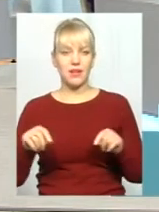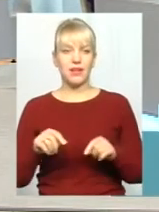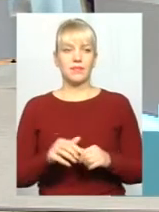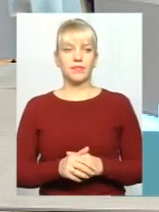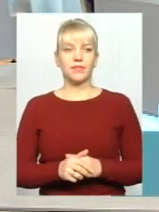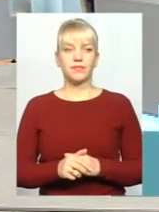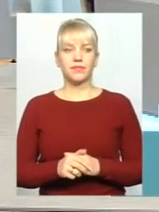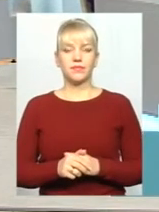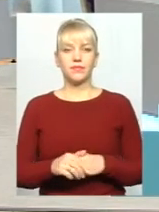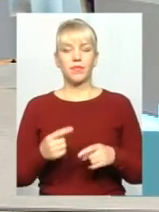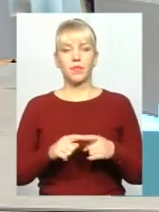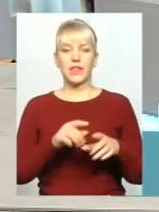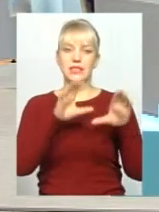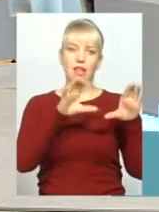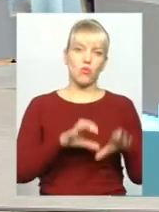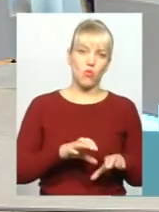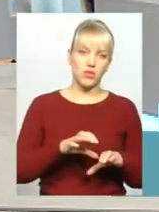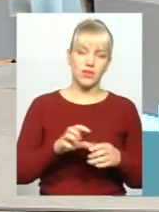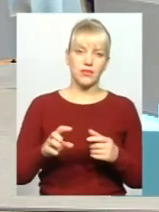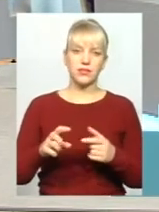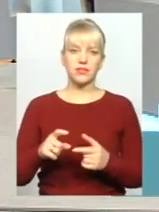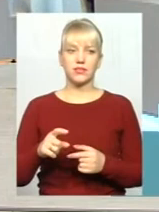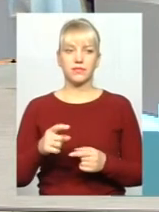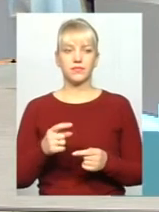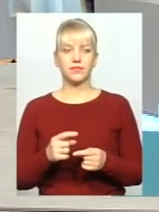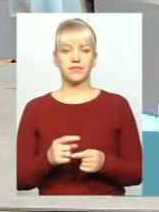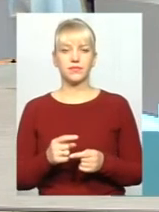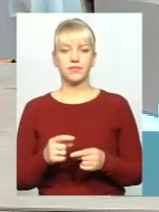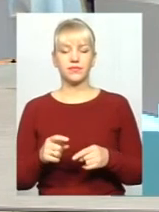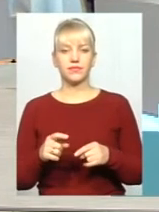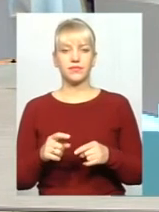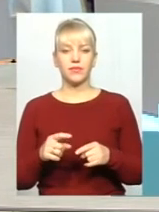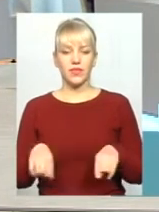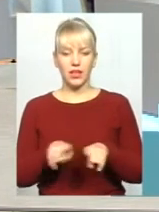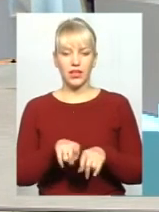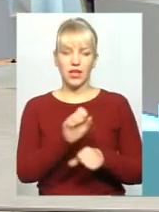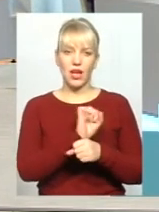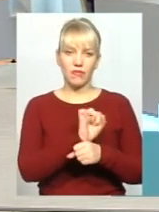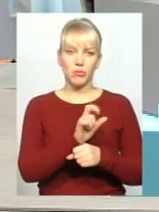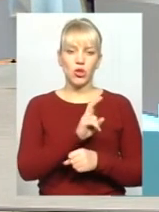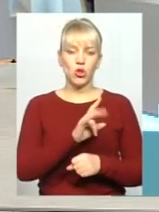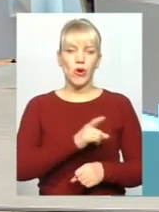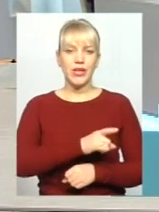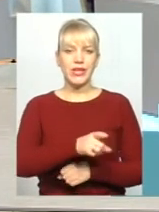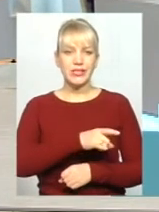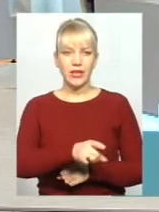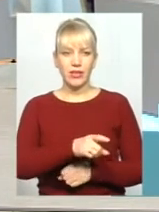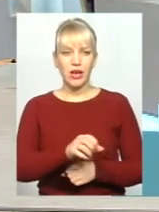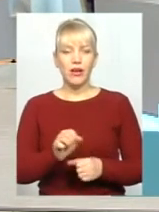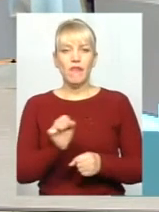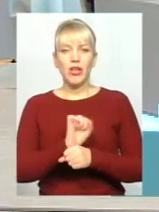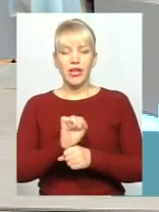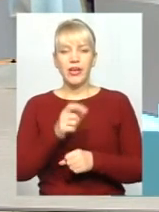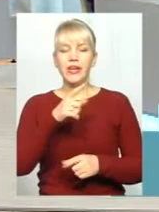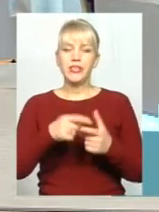законний спосіб, так, у таких автомобілів їздять водії, чи